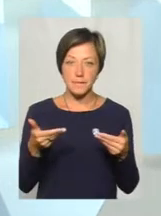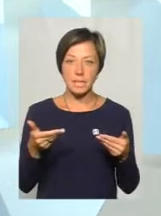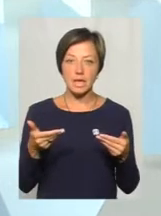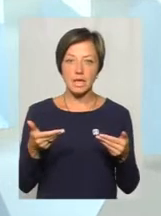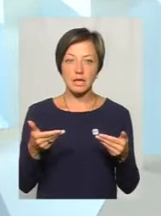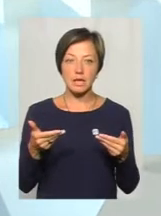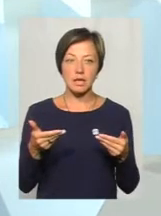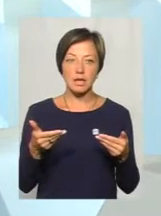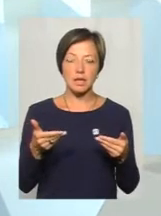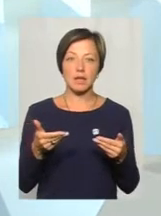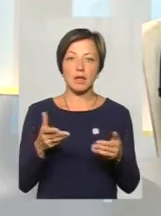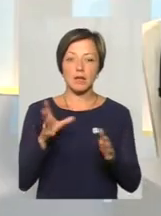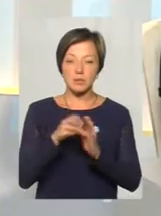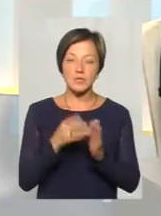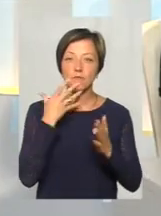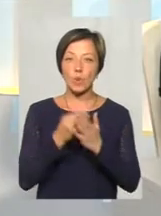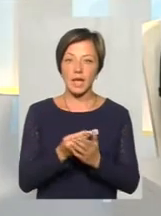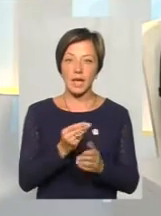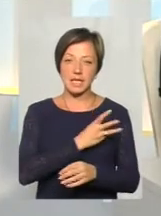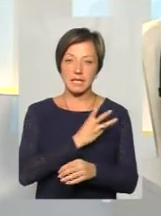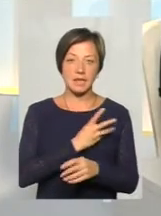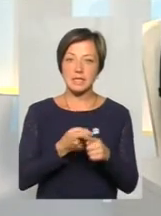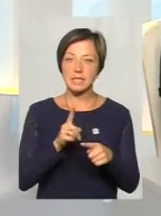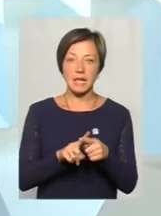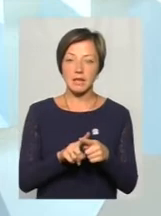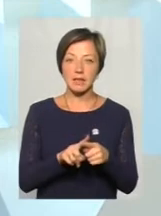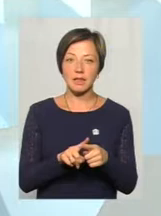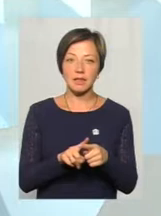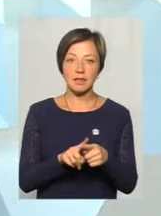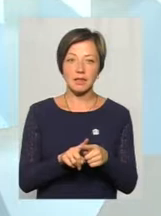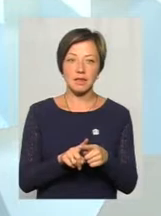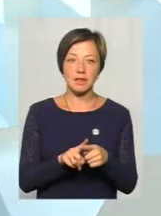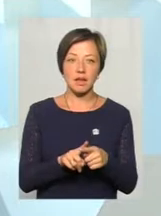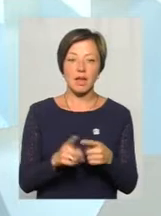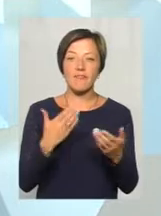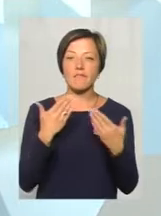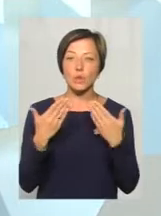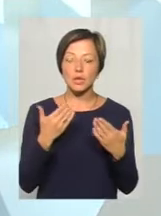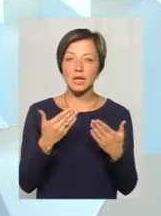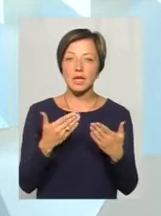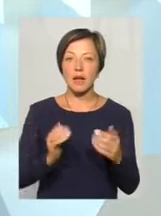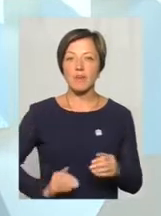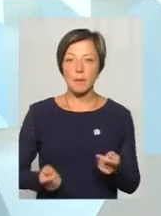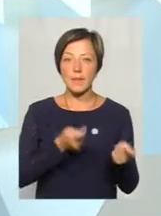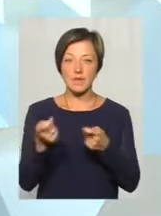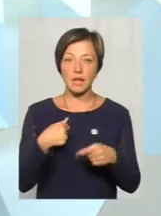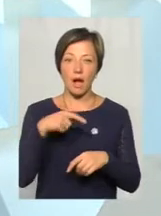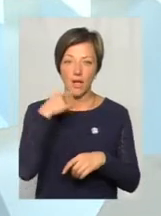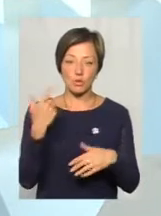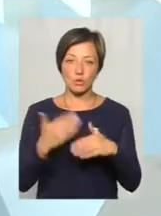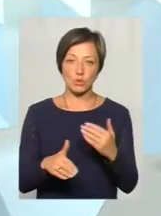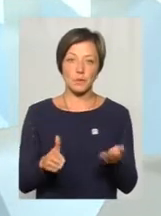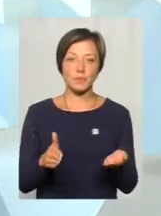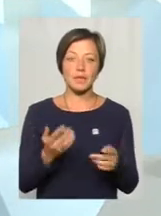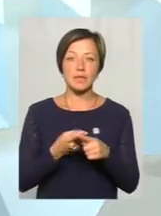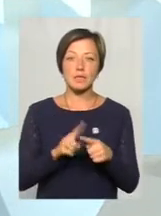по своїй ініціативі на цю. Це не були вимоги перевізників. Відношення перевізників, я сьогодні вже казав про відношення перевізника,